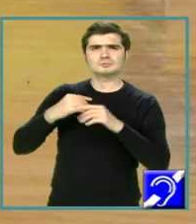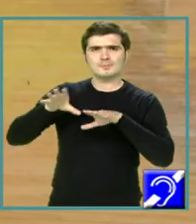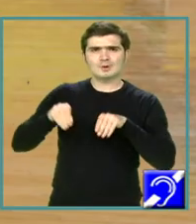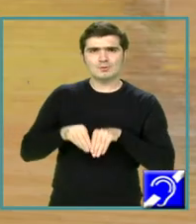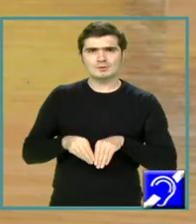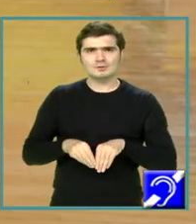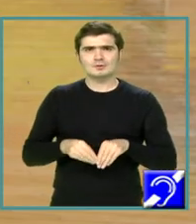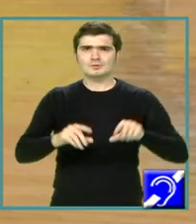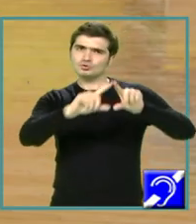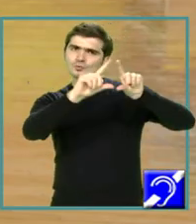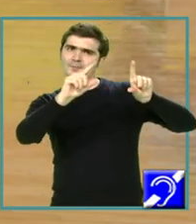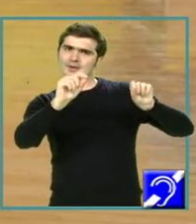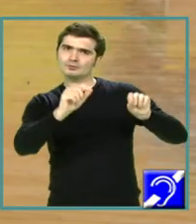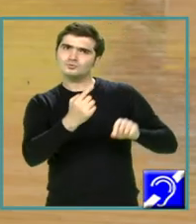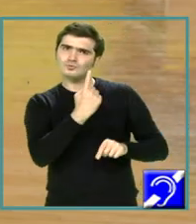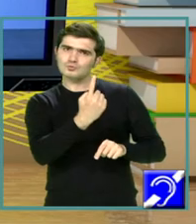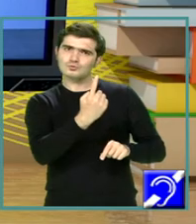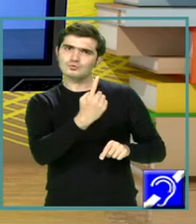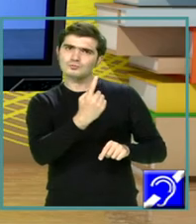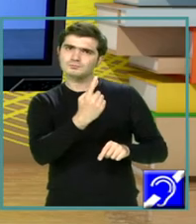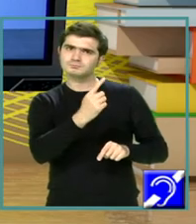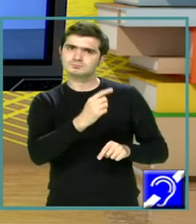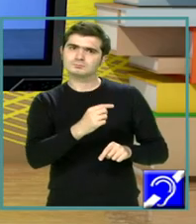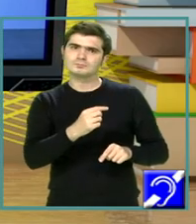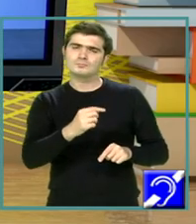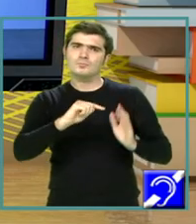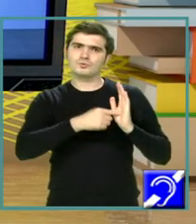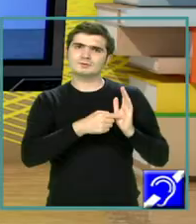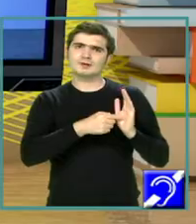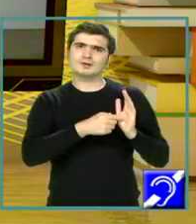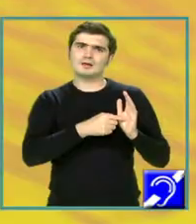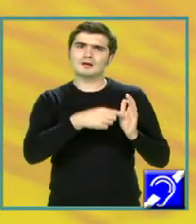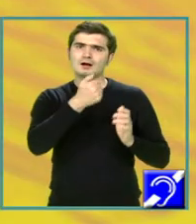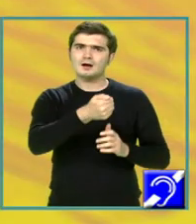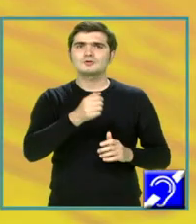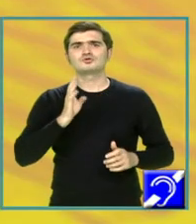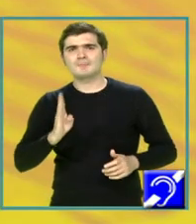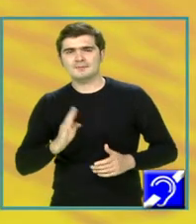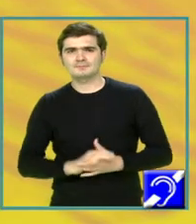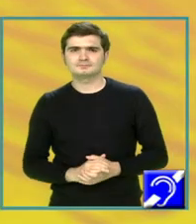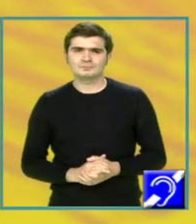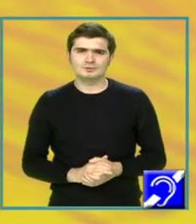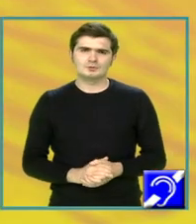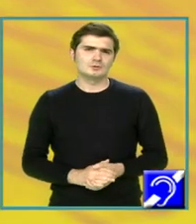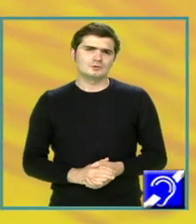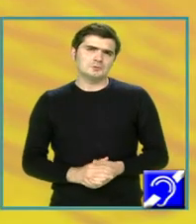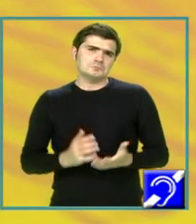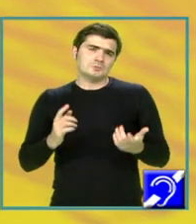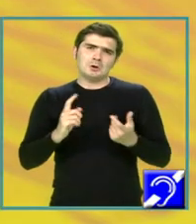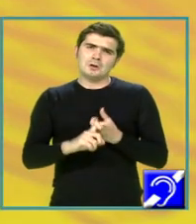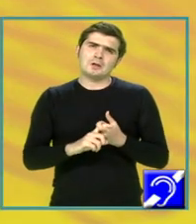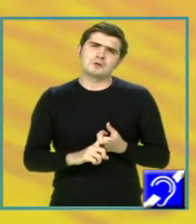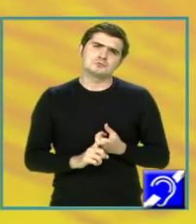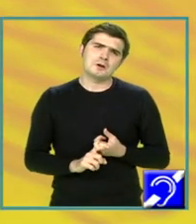subiectul 1 roman, mai precis punctele A și B. În ceea ce privește